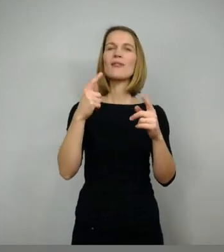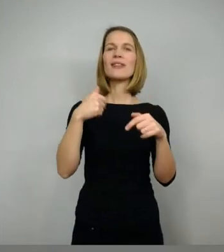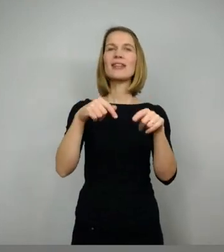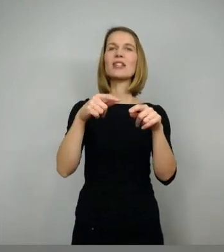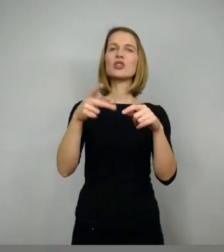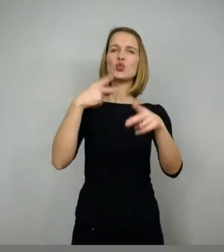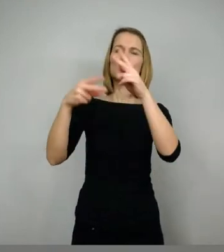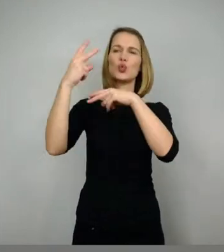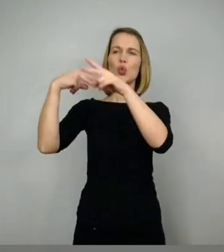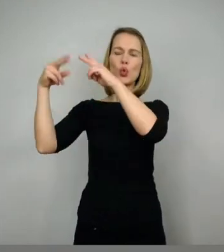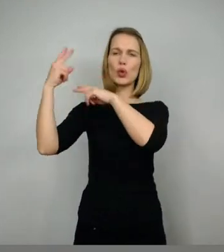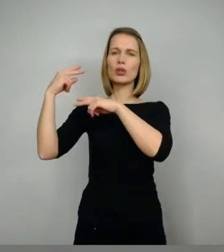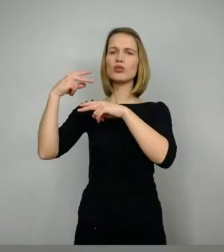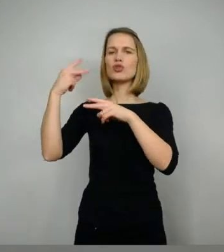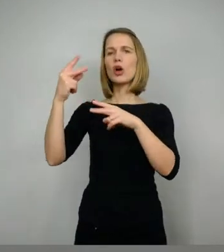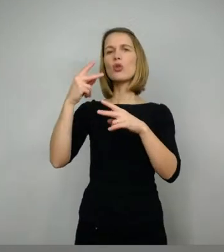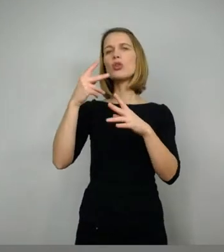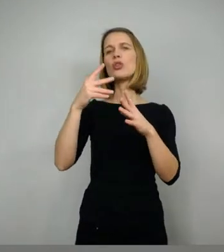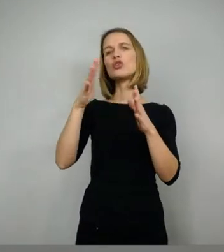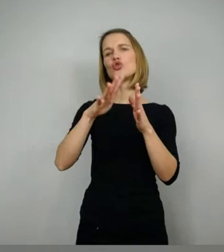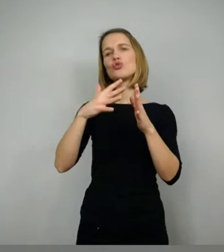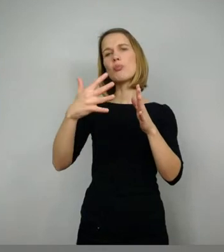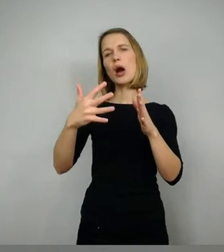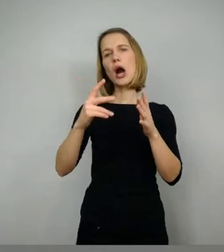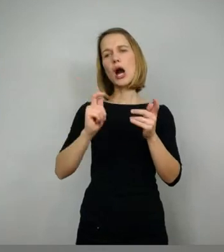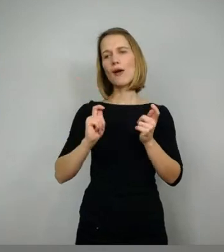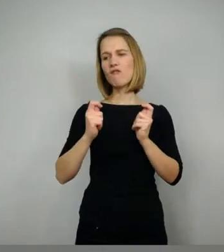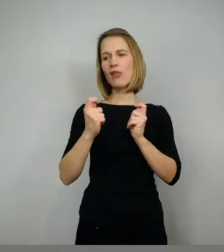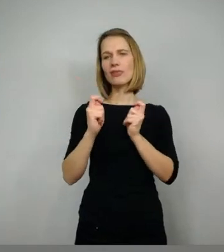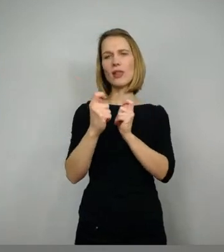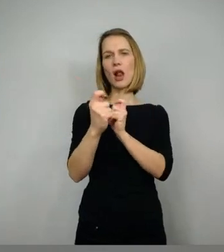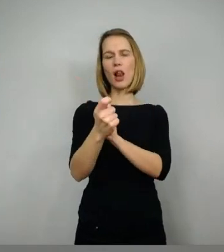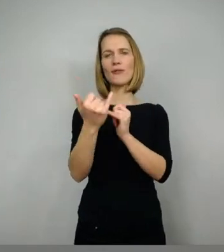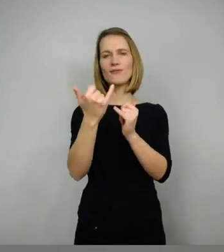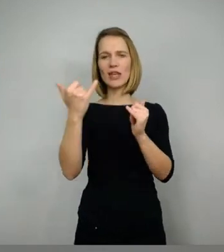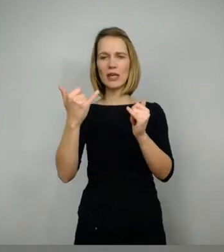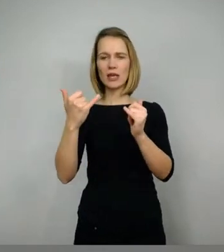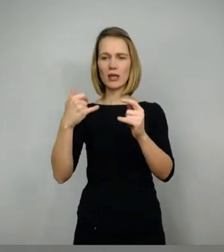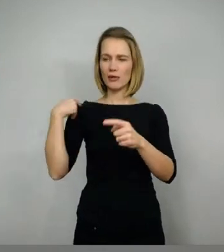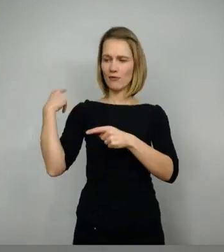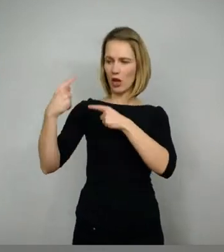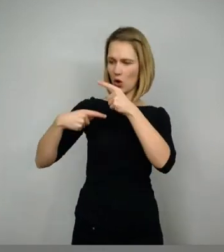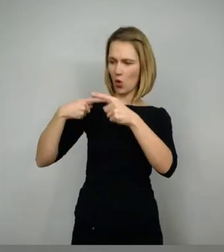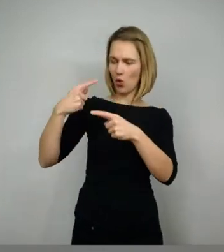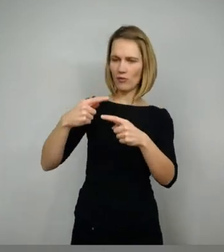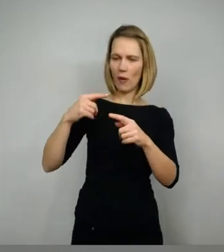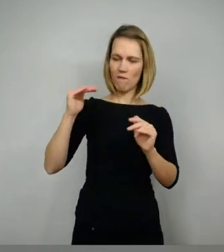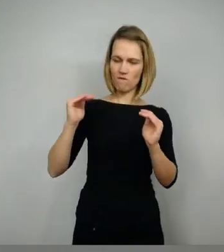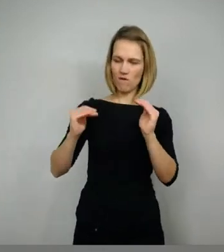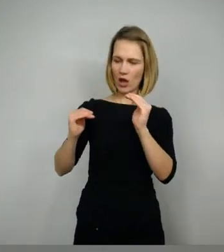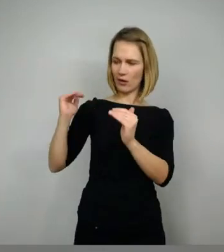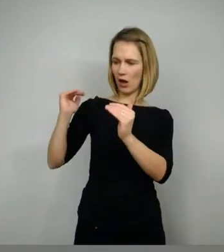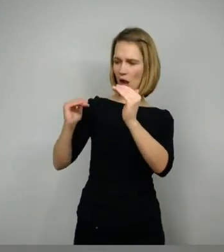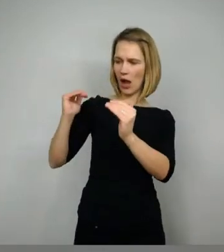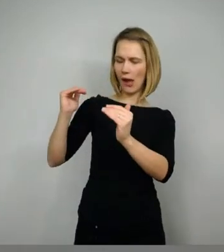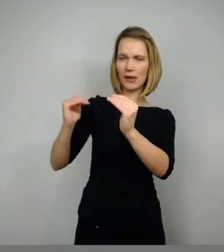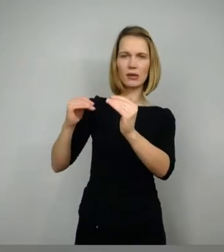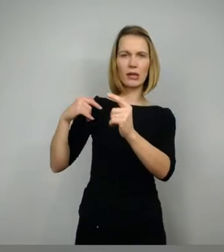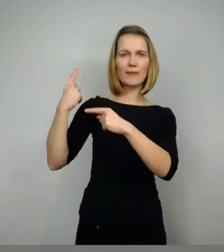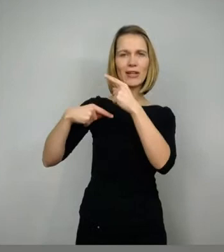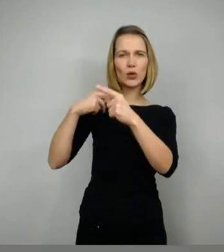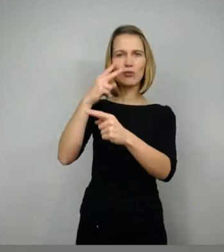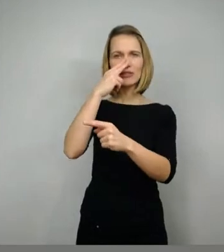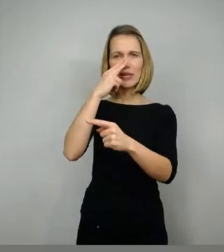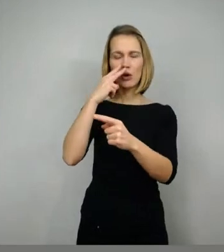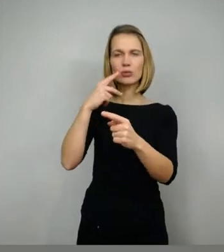Sprachwandel. Also, man vergleicht verschiedene, verschiedene Sprachstufen und stellt dann fest, wie, ähm, sich das entwickelt hat. Und so kommt man dann eben zurück,